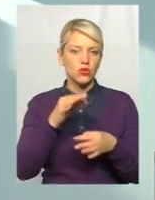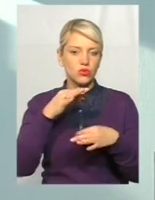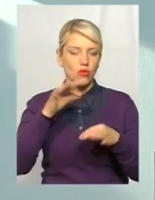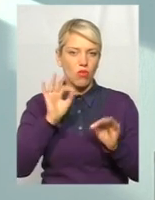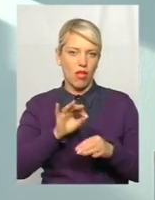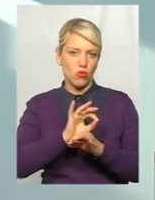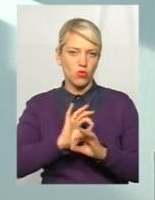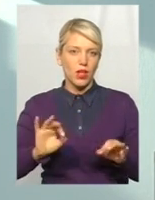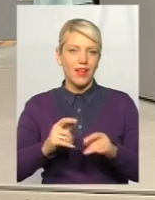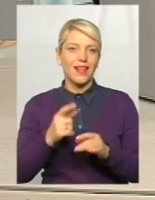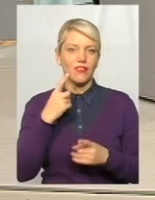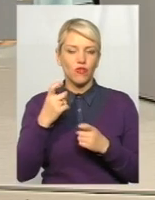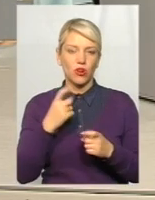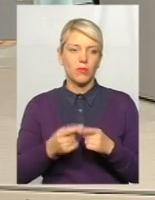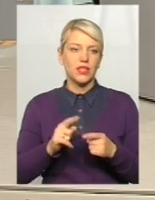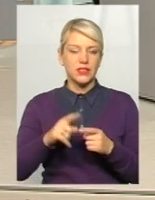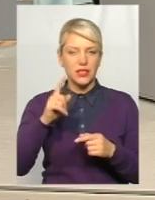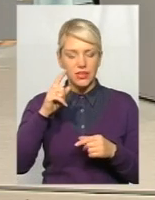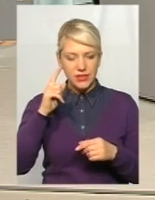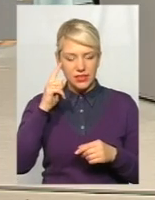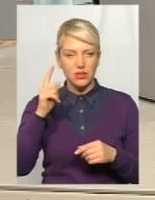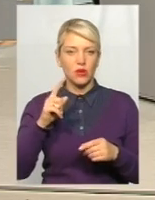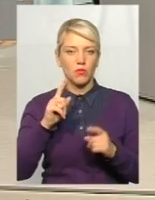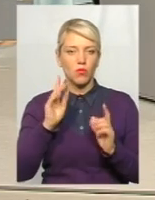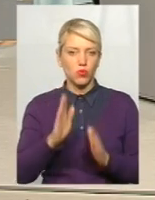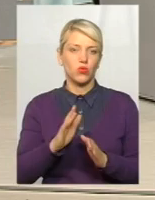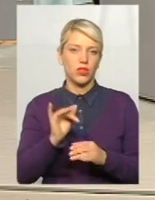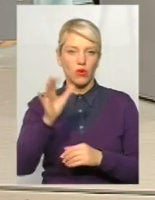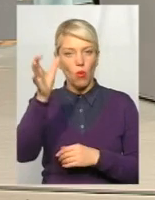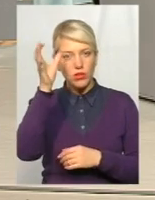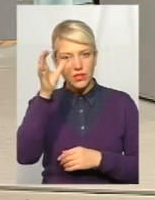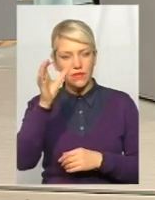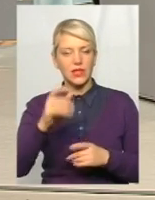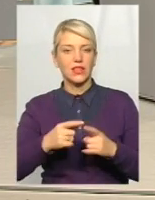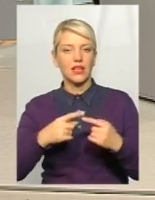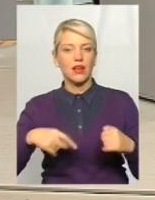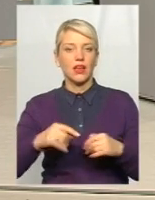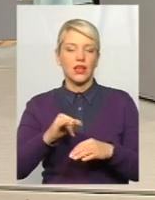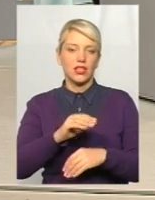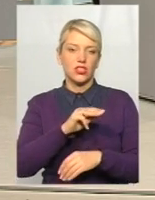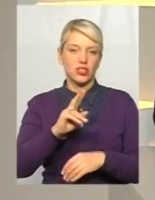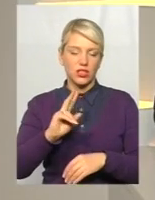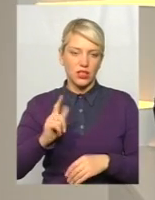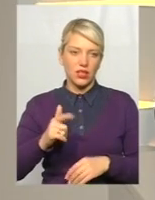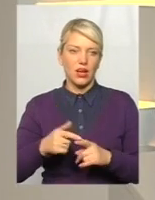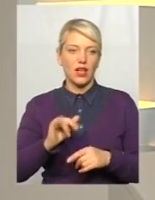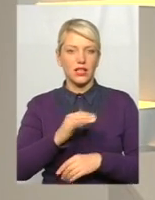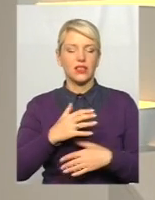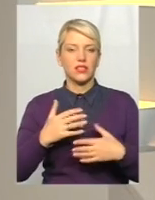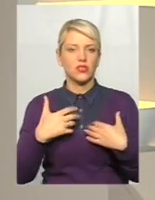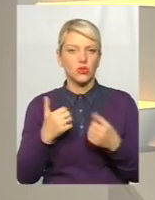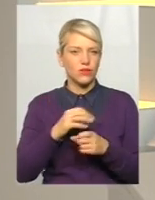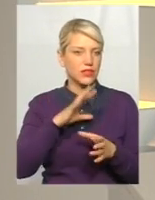місцян. Безперечно, ми прообучаємо, що це і світа буде, і медицина, і жилово-комунальна сфера. Тоді давайте ще торкнемся такого